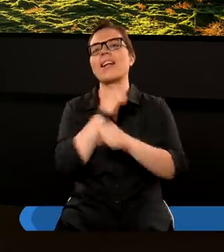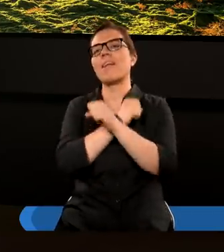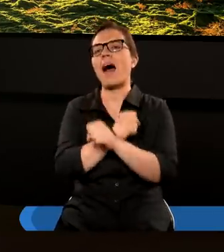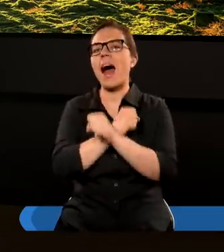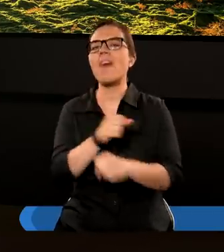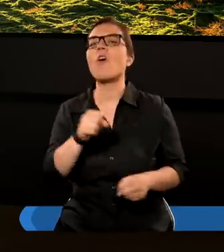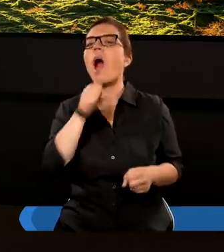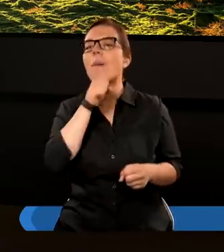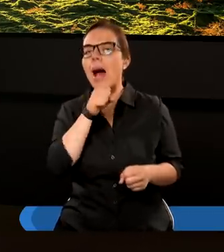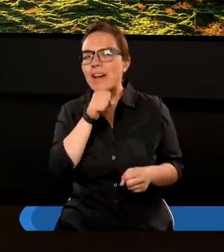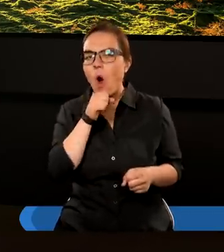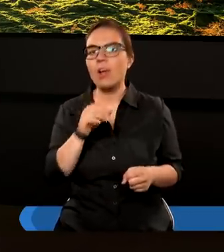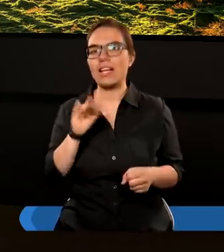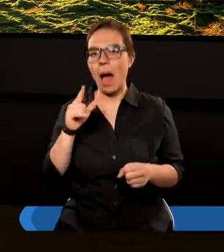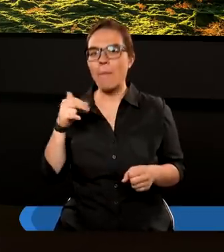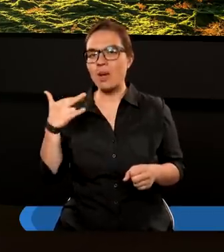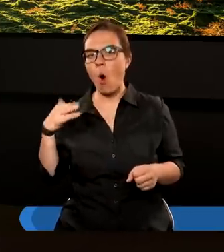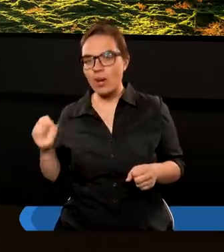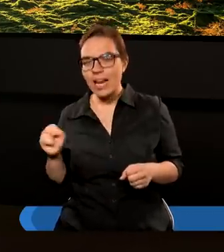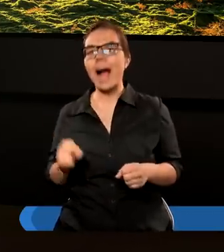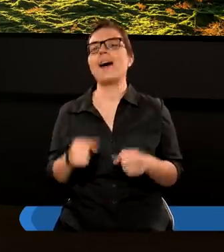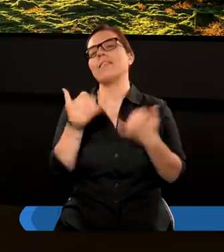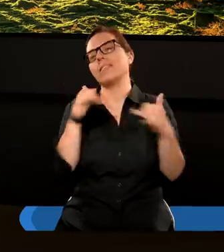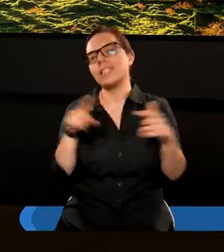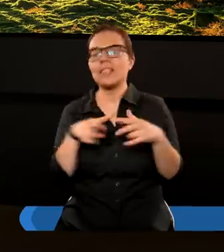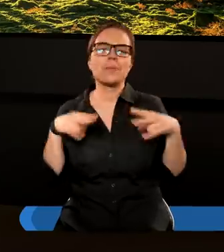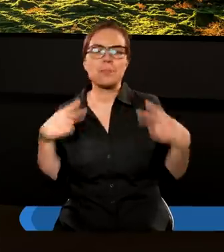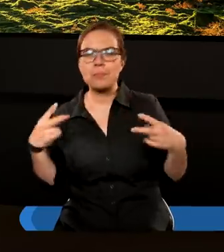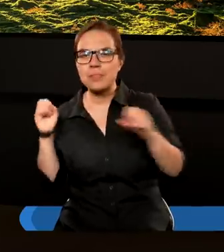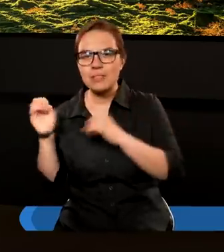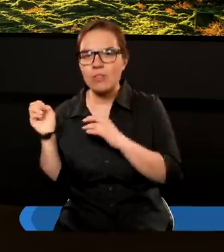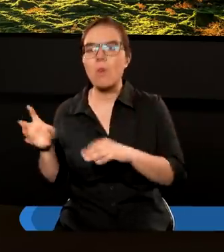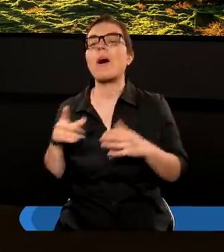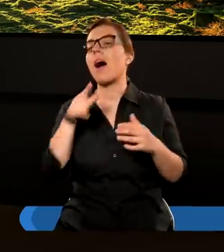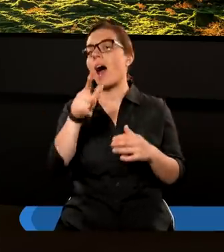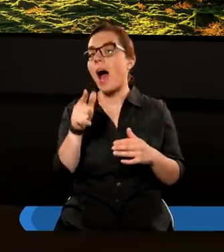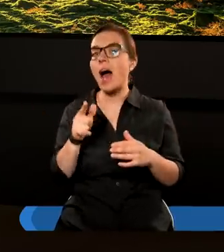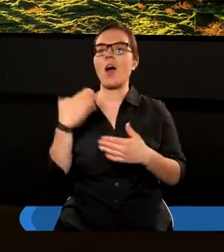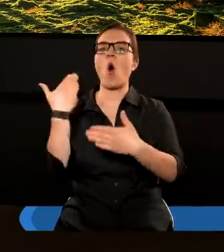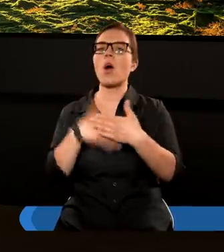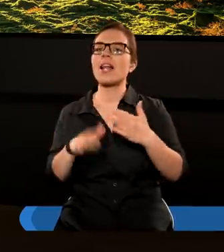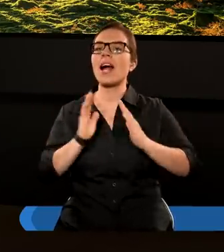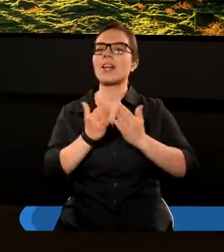babilońską. Izajasz co innego przekazywał. A w ostatniej Księdze